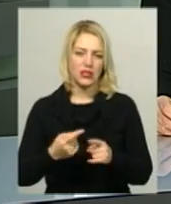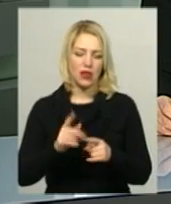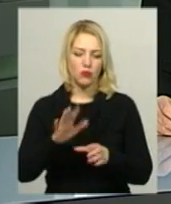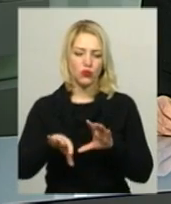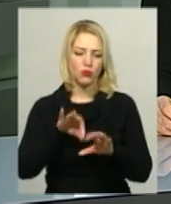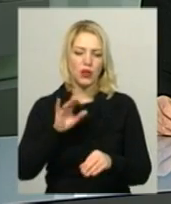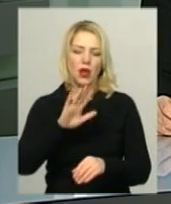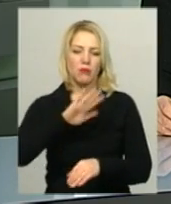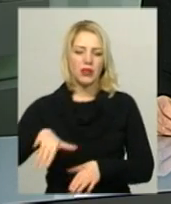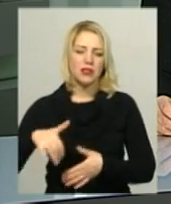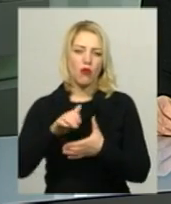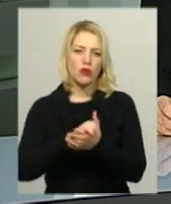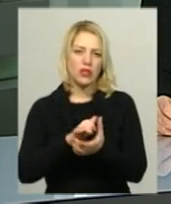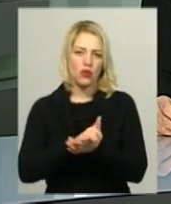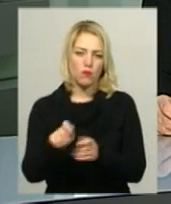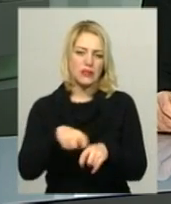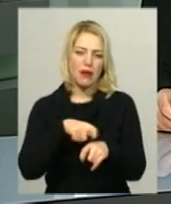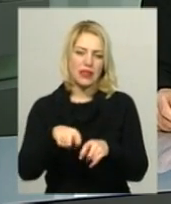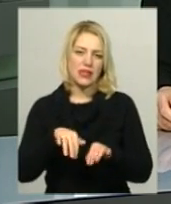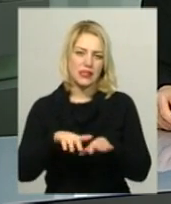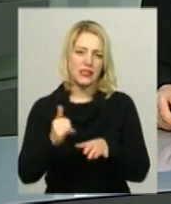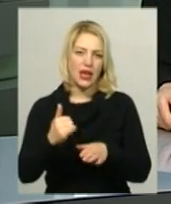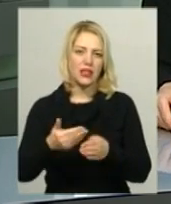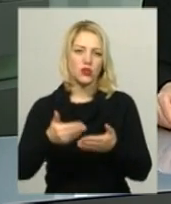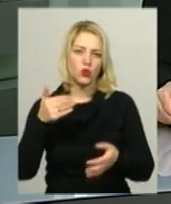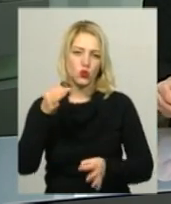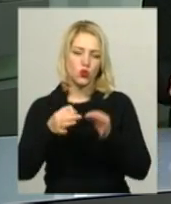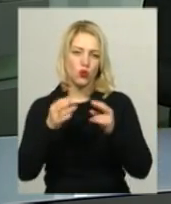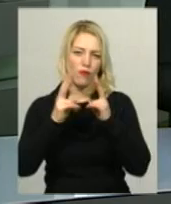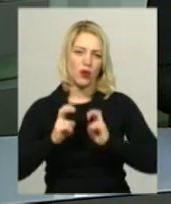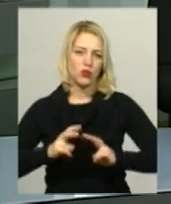ознайомлення із матеріалами справи. Наразі триває досудове розслідування.